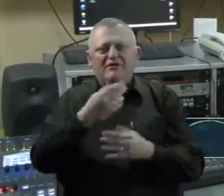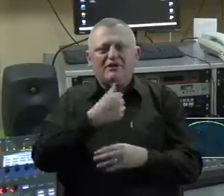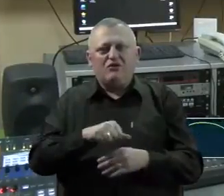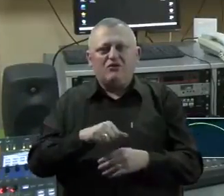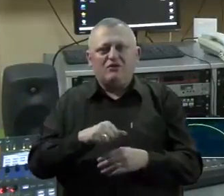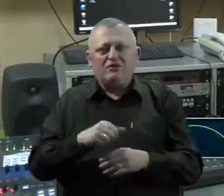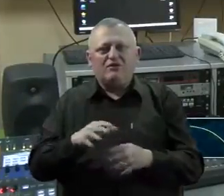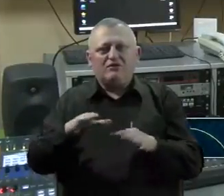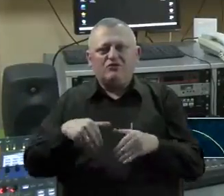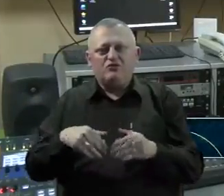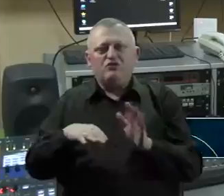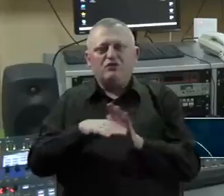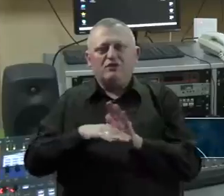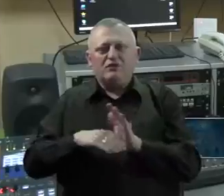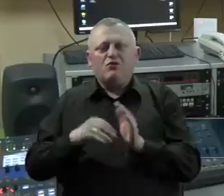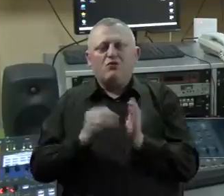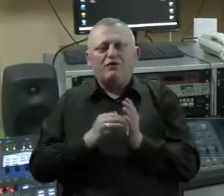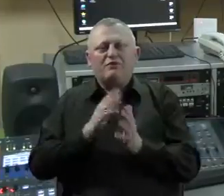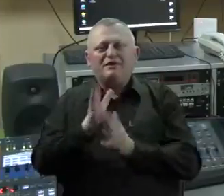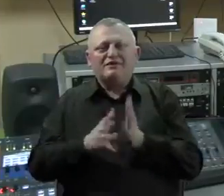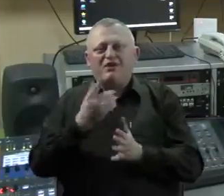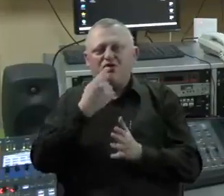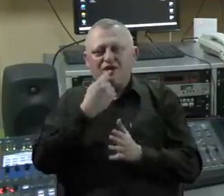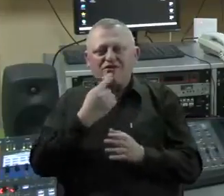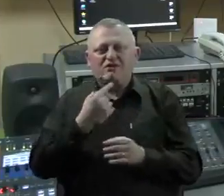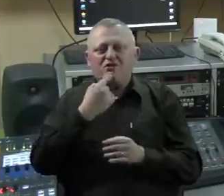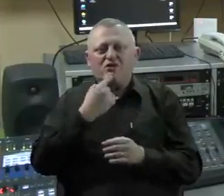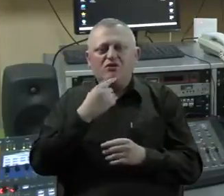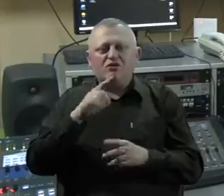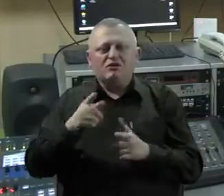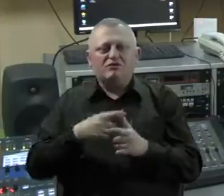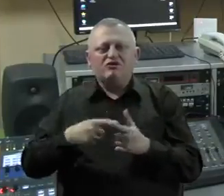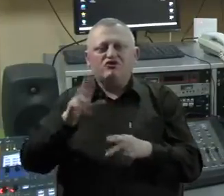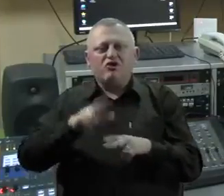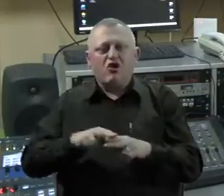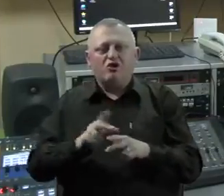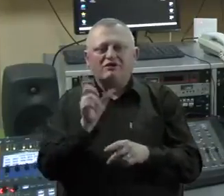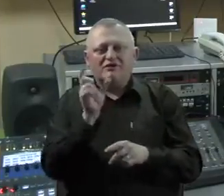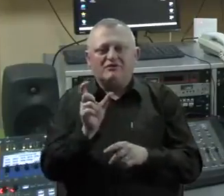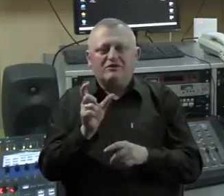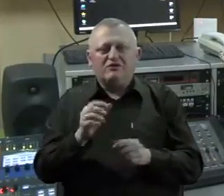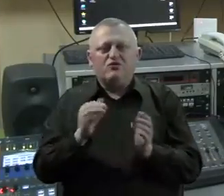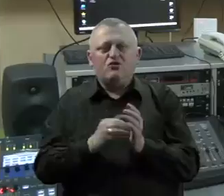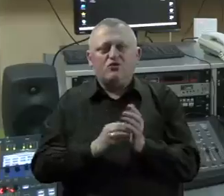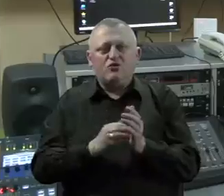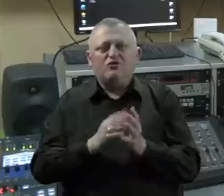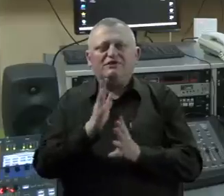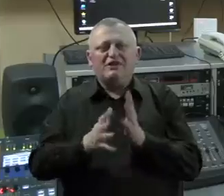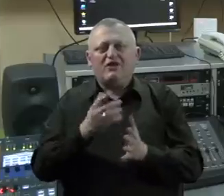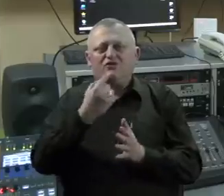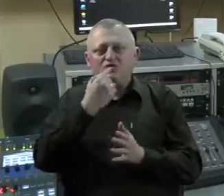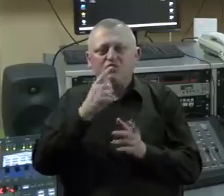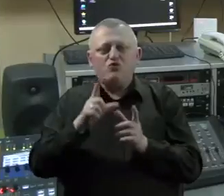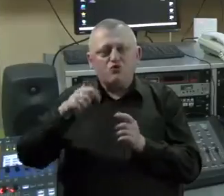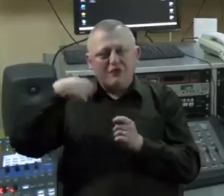godine usvojen zakon o upotrebi znakovnog jezika, koji je između ostalog definirao i upotrebu znakovnog